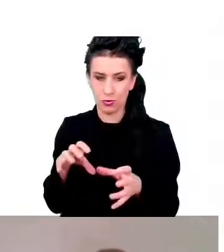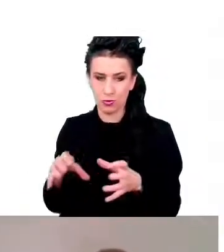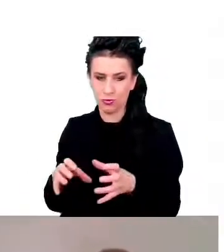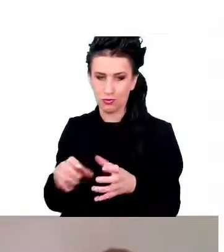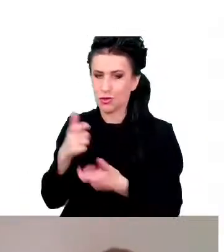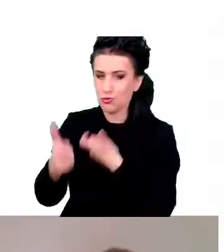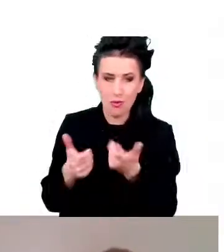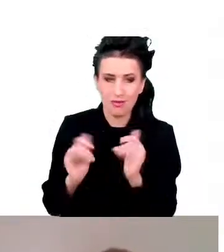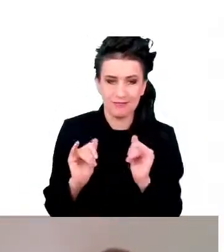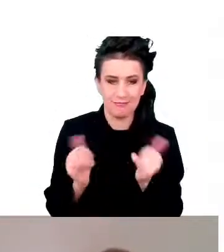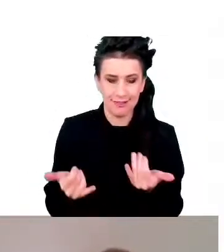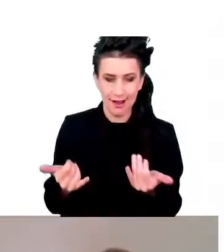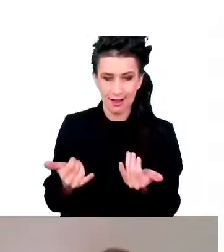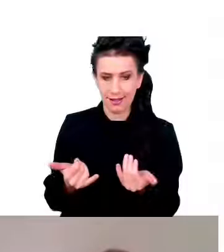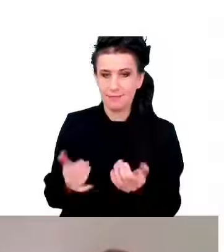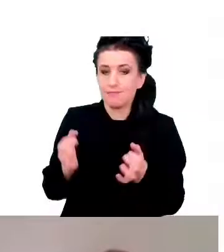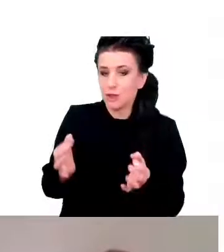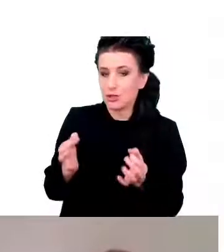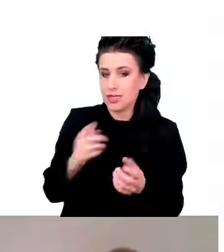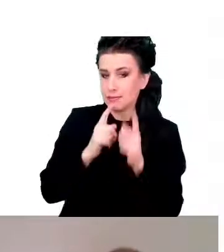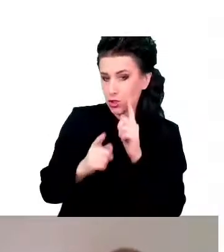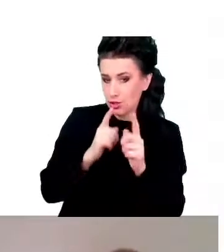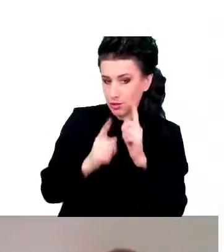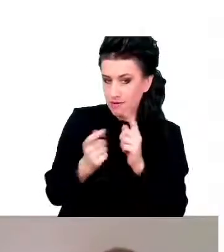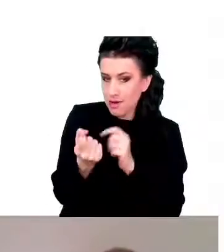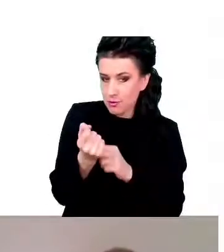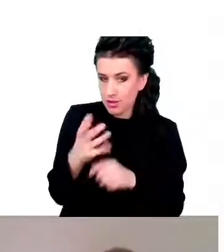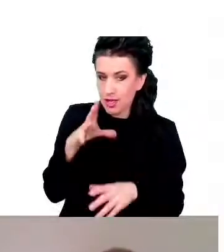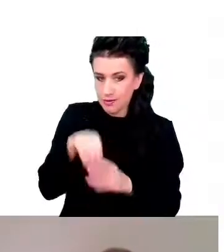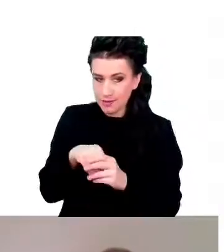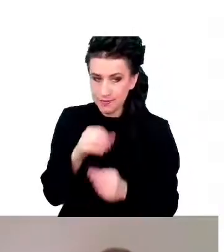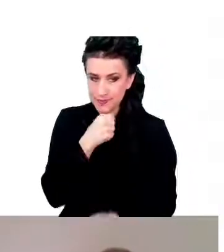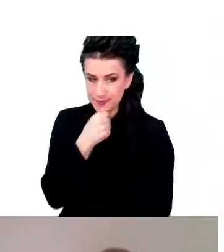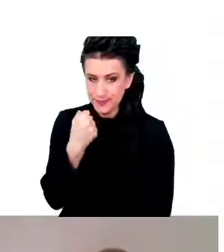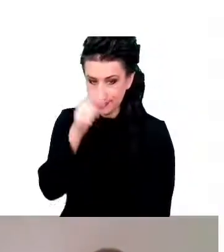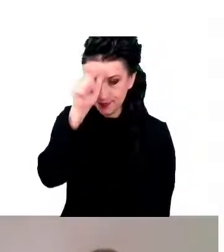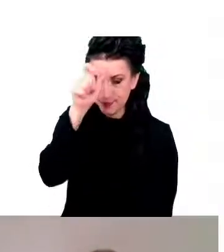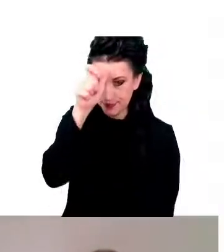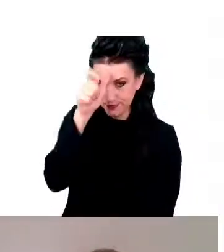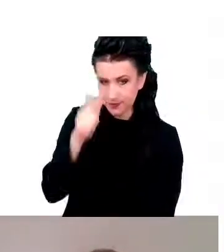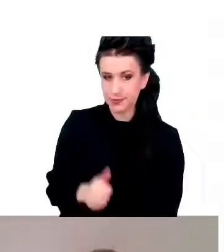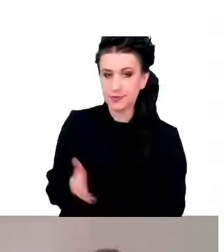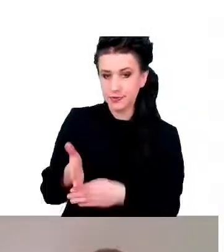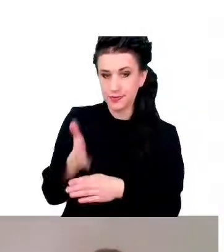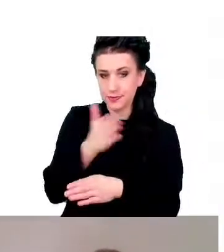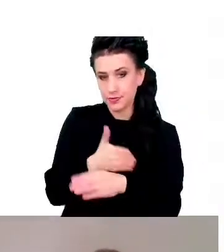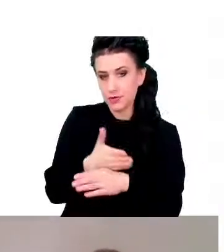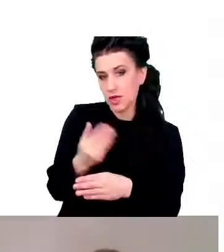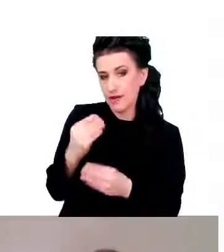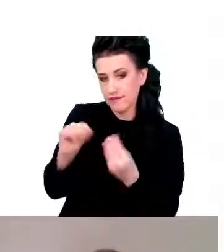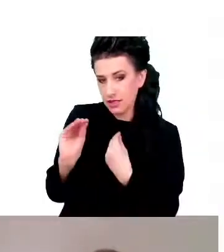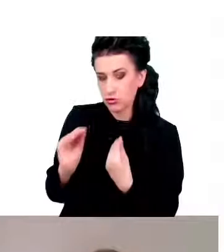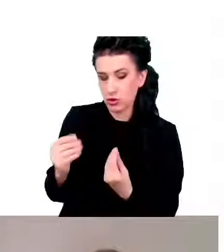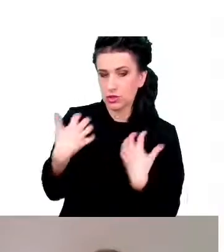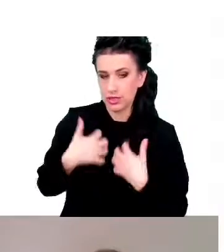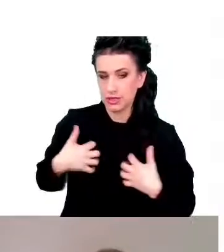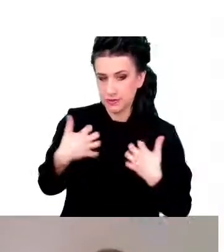porozmawiamy trochę o samym starzeniu, czyli tym, co poprzedza, u większości przynajmniej zwierząt,